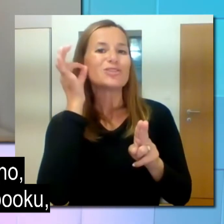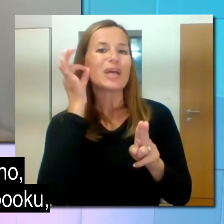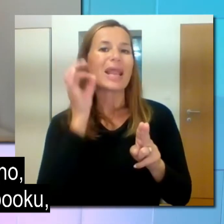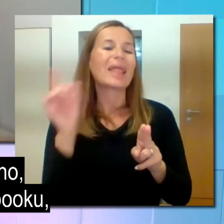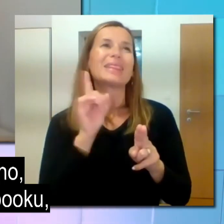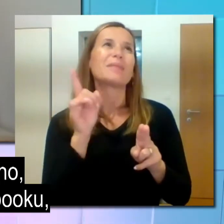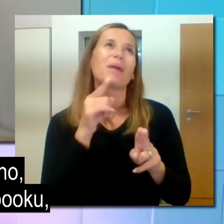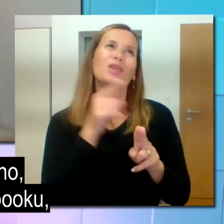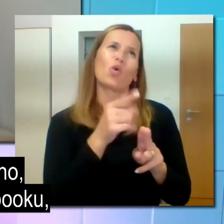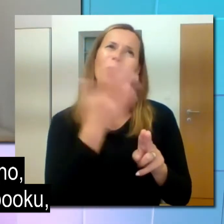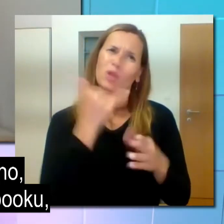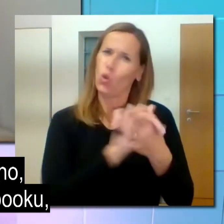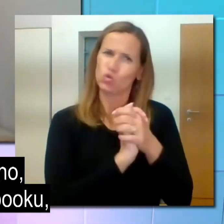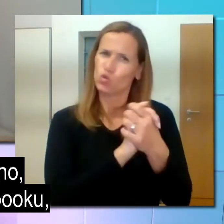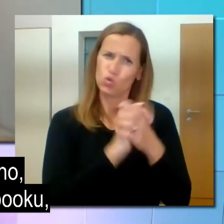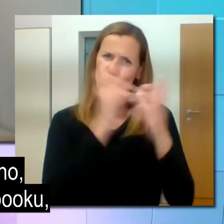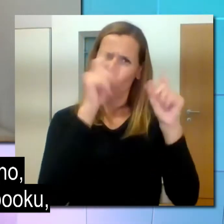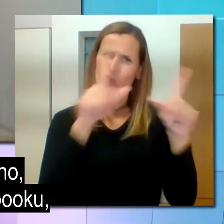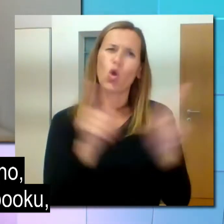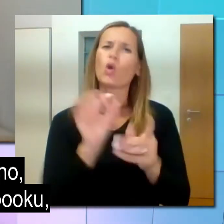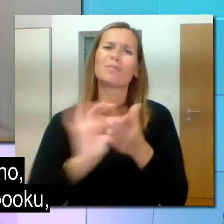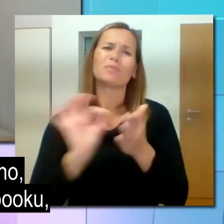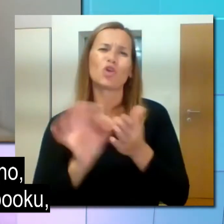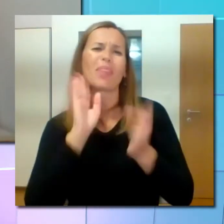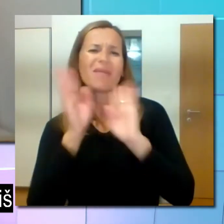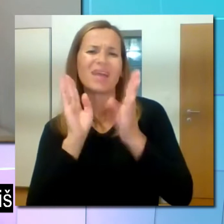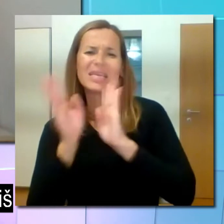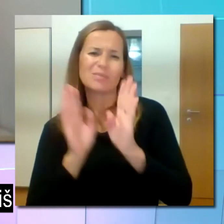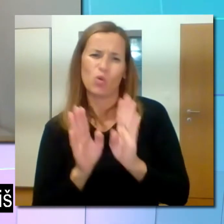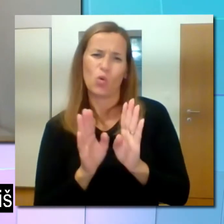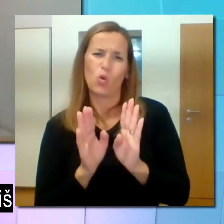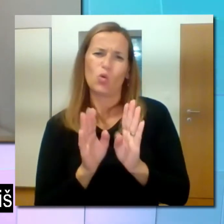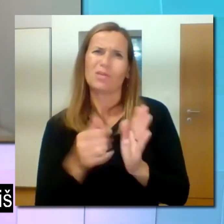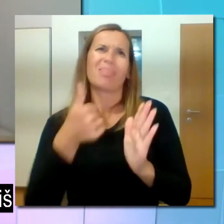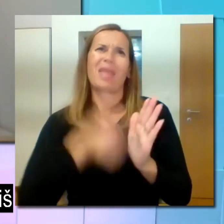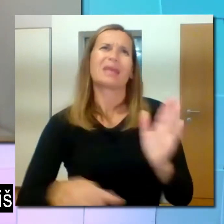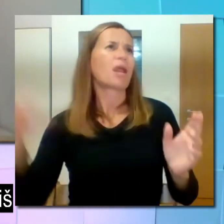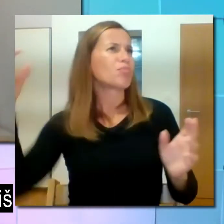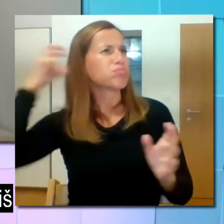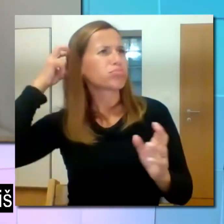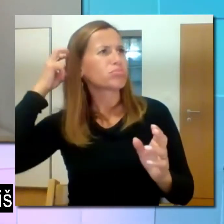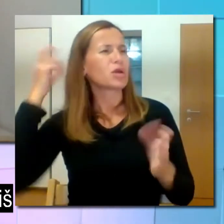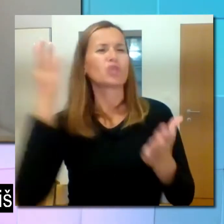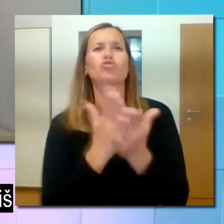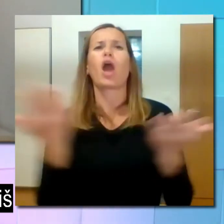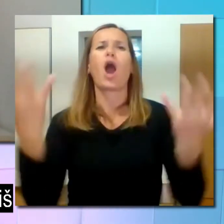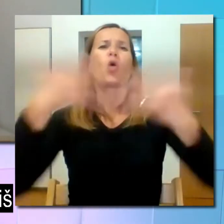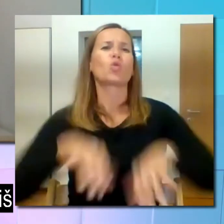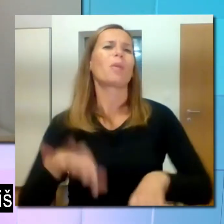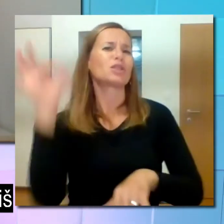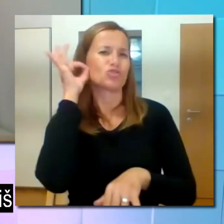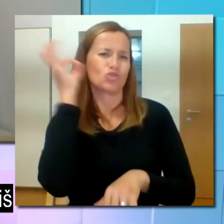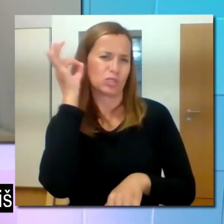Ni pa bilo to tako čudežno, kot se upisuje, ki je na Facebooku, da, ker si daš govor